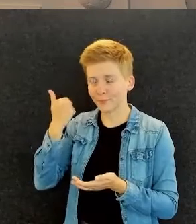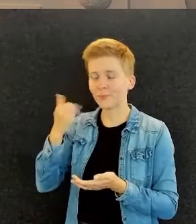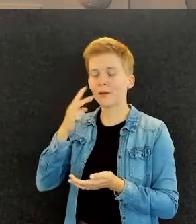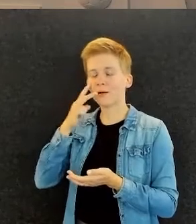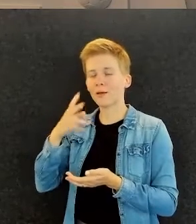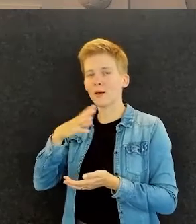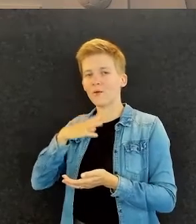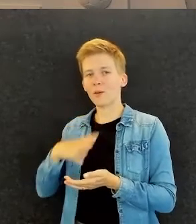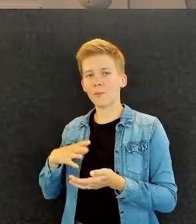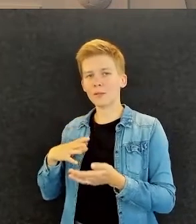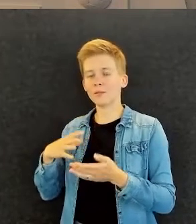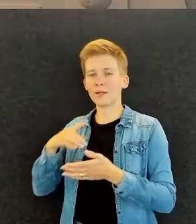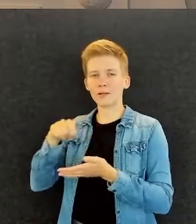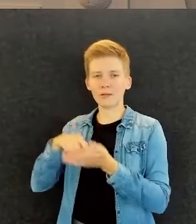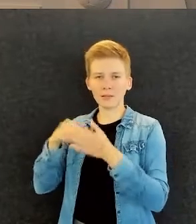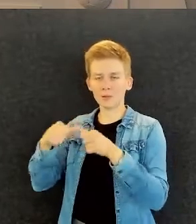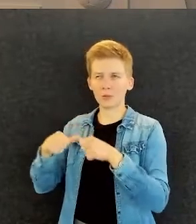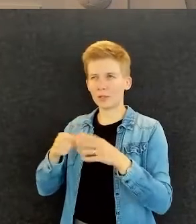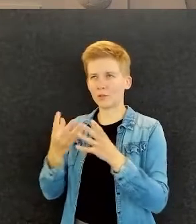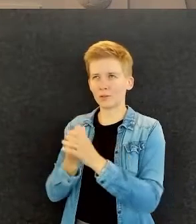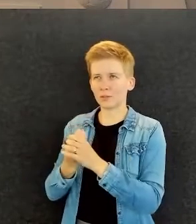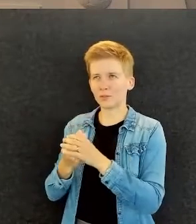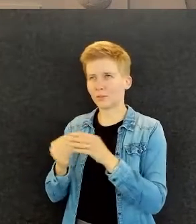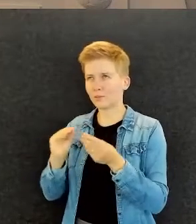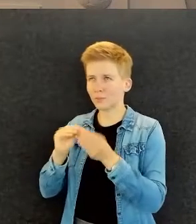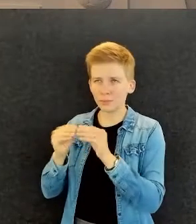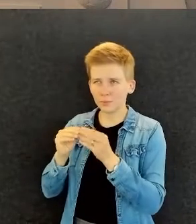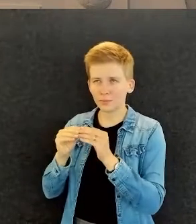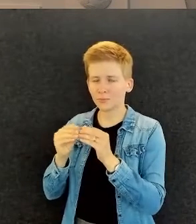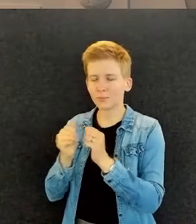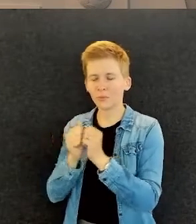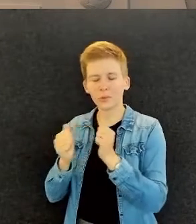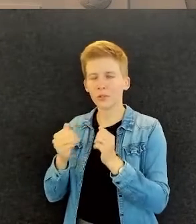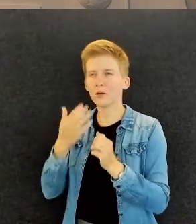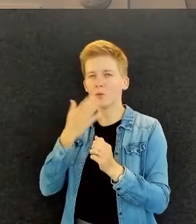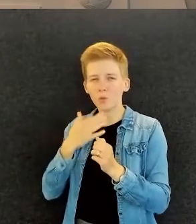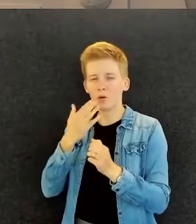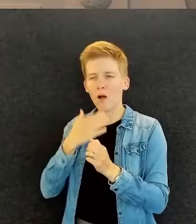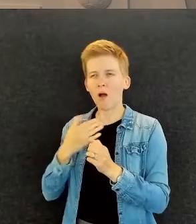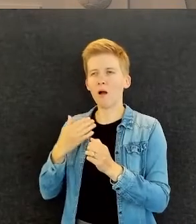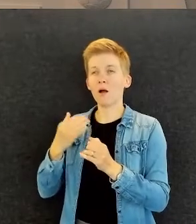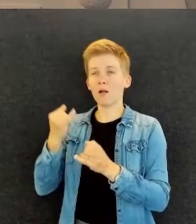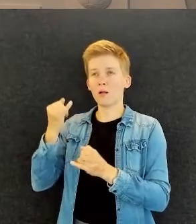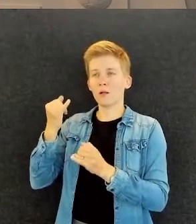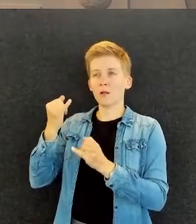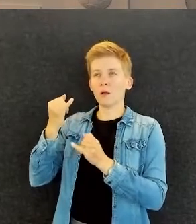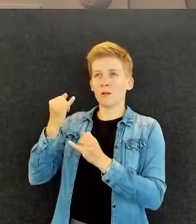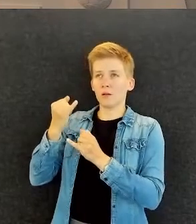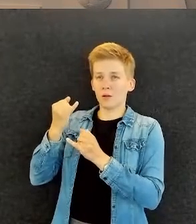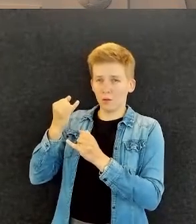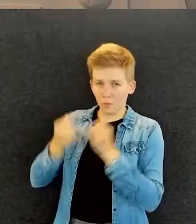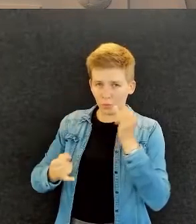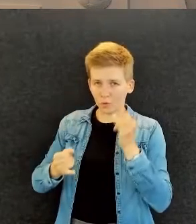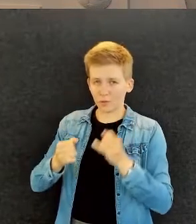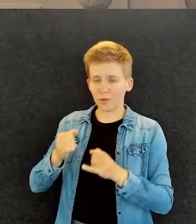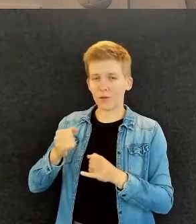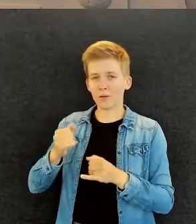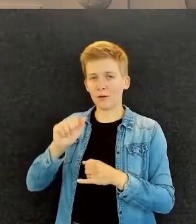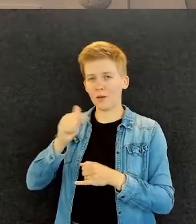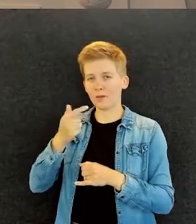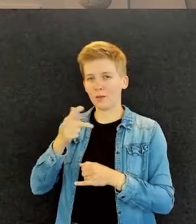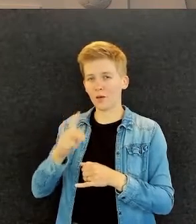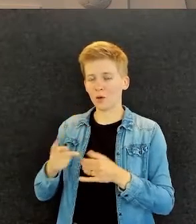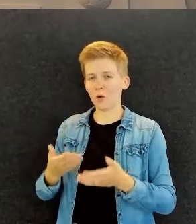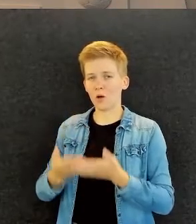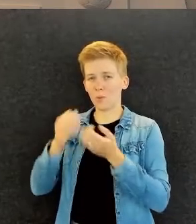näkövammaisen keskusteliiton kanssa tätä sumplattiin, mutta kuka oli sitten loppujen lopuksi, että minkä kautta ne ATK-apuvälineet sitten hänelle tulee,